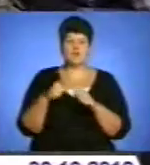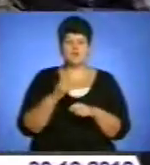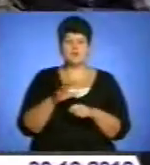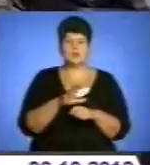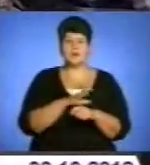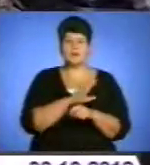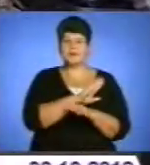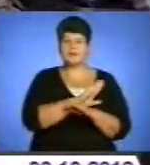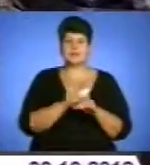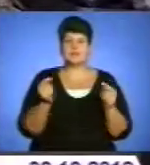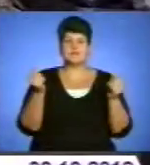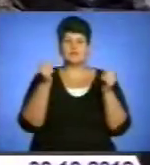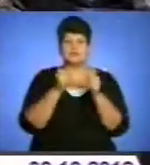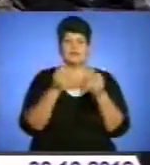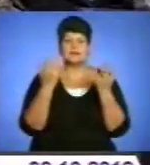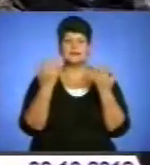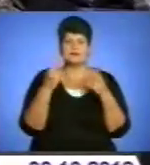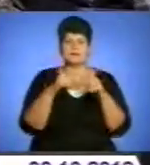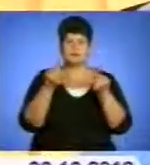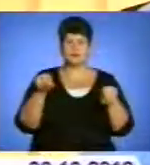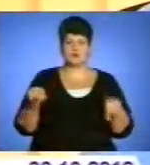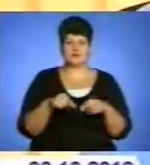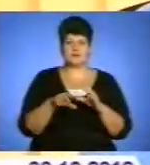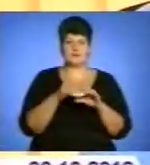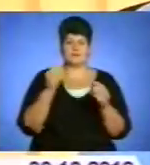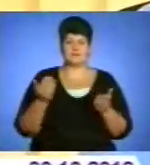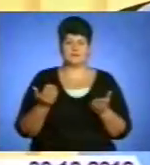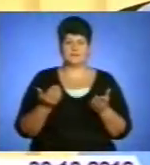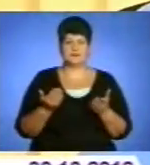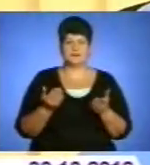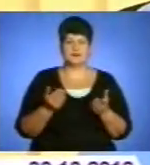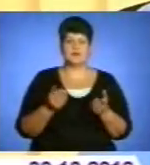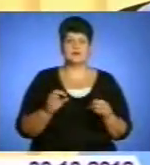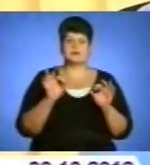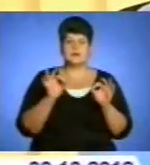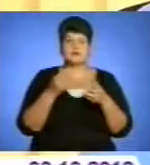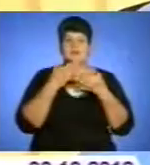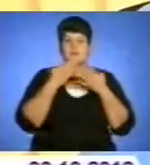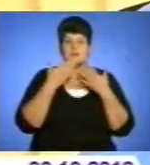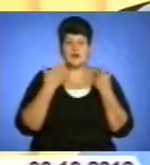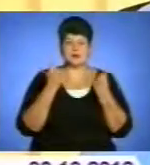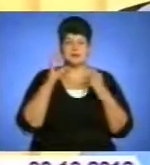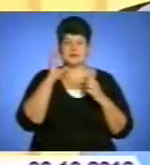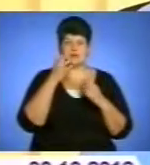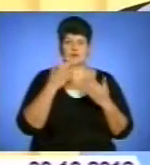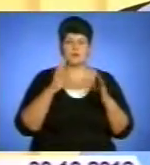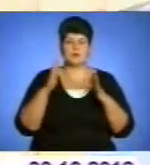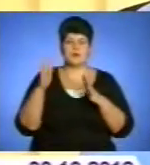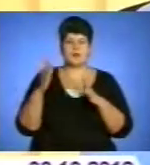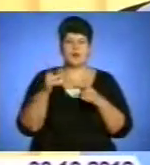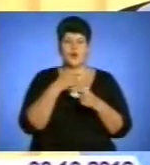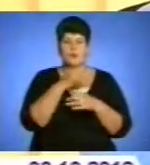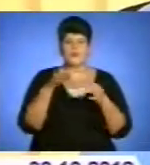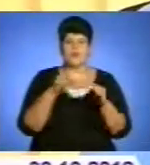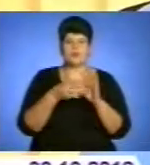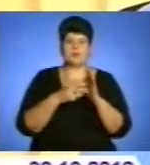невідповідність кількості бюлетенів і виборців. Насправді, немає ніяких серйозних моментів для обговорення в плані порушень. Якщо